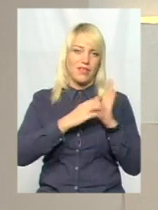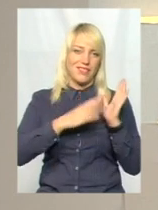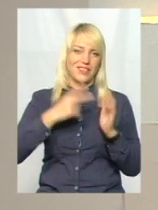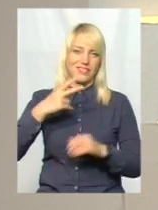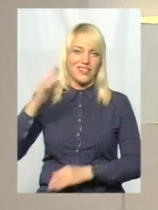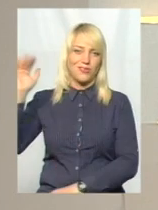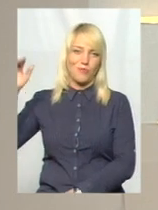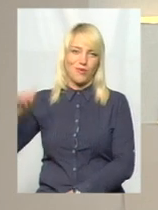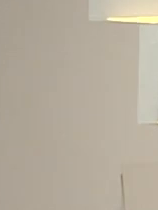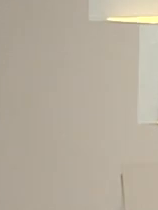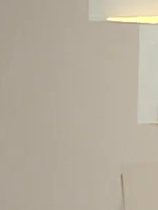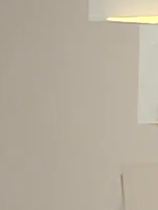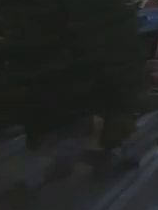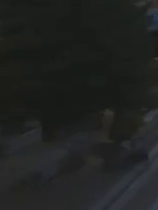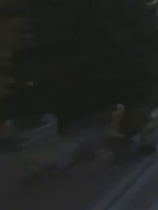«Поділля Центр». До зустрічі.